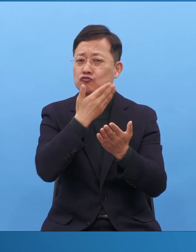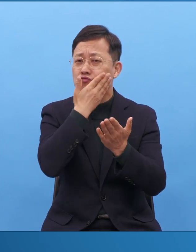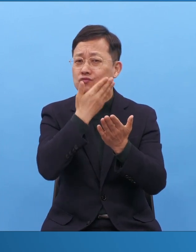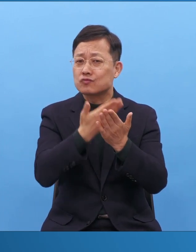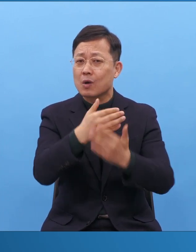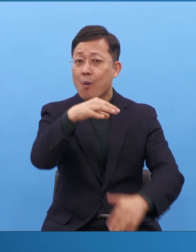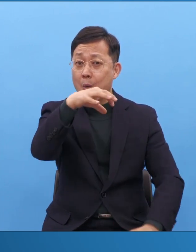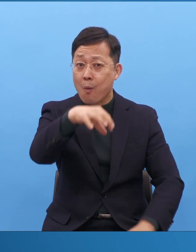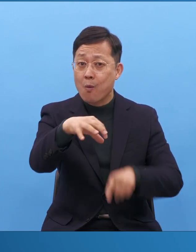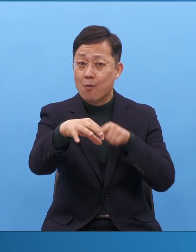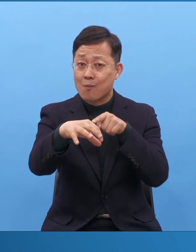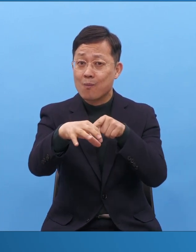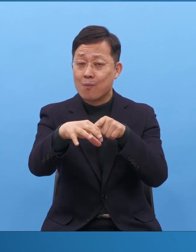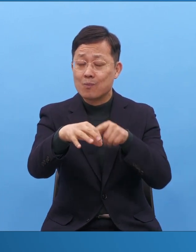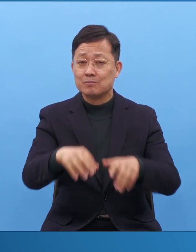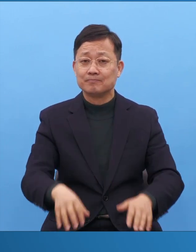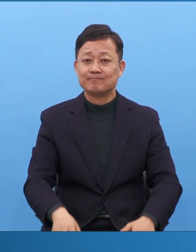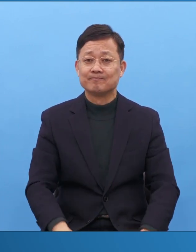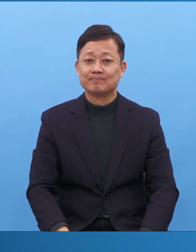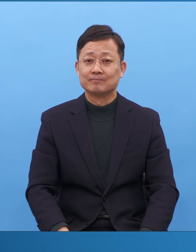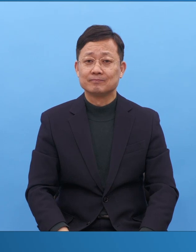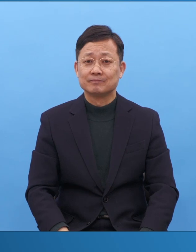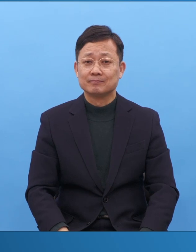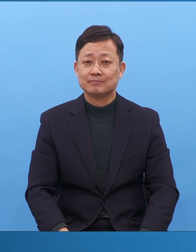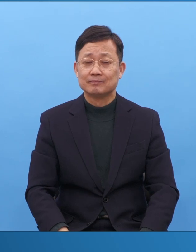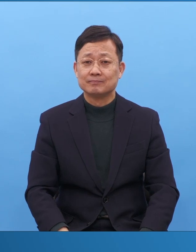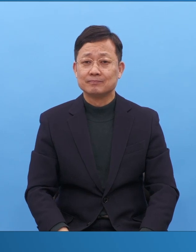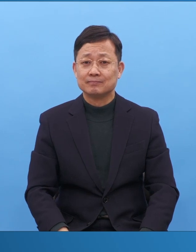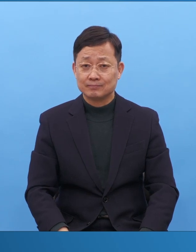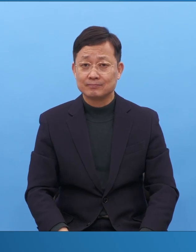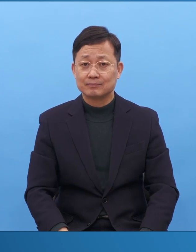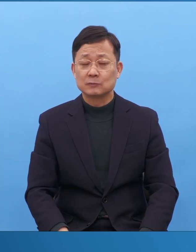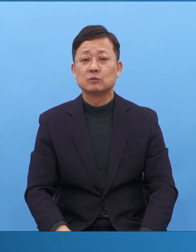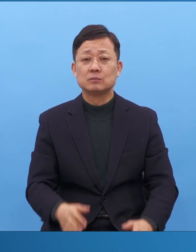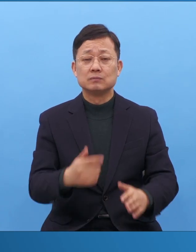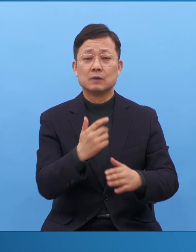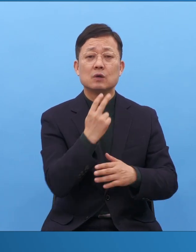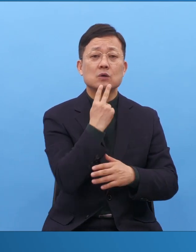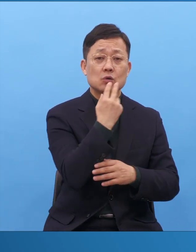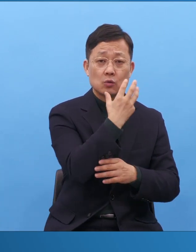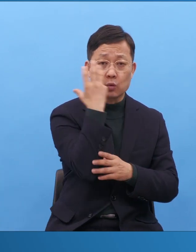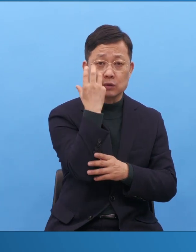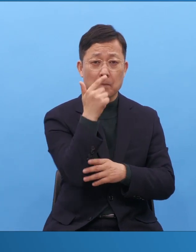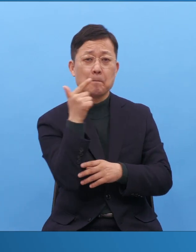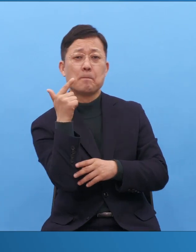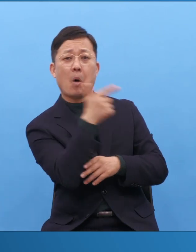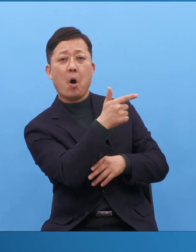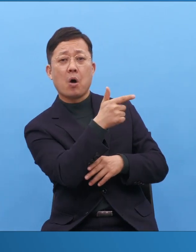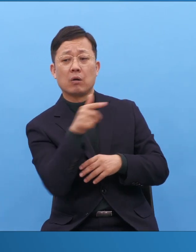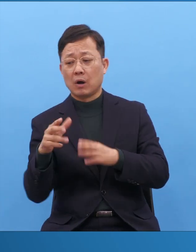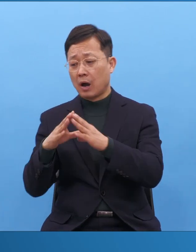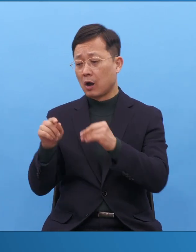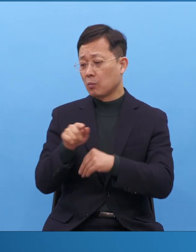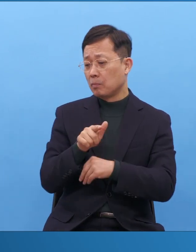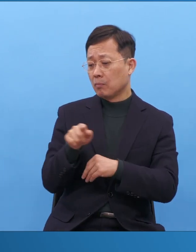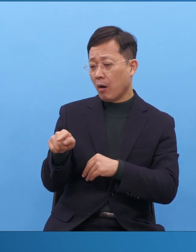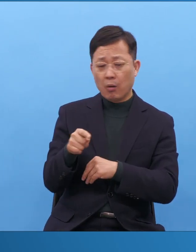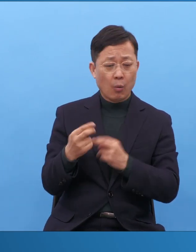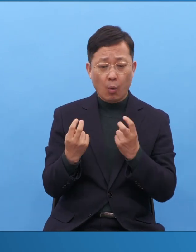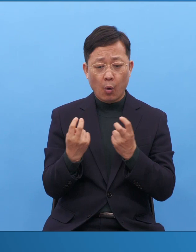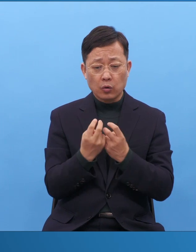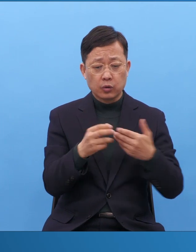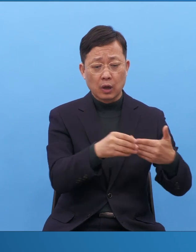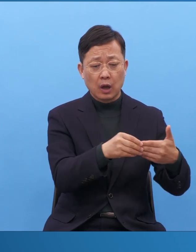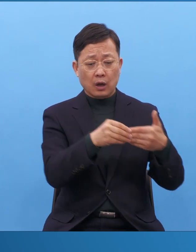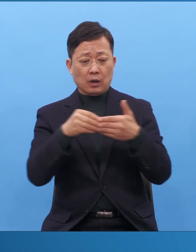가장 애급으로 잘 갈 수 있는 방법이 노예로 가는 겁니다. 그렇죠. 이걸 확